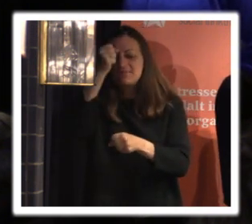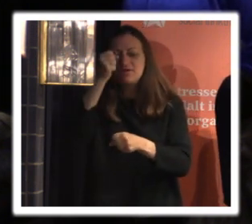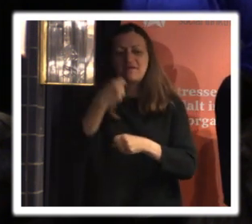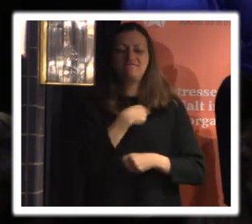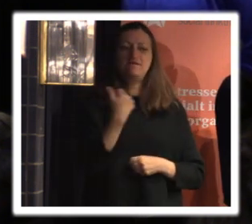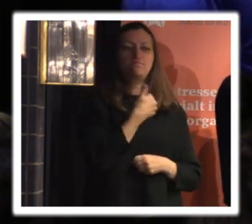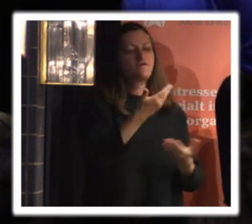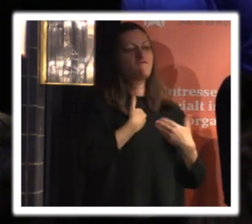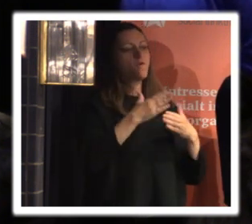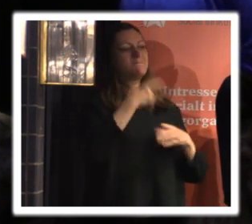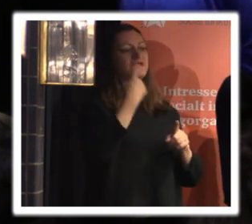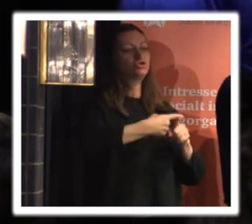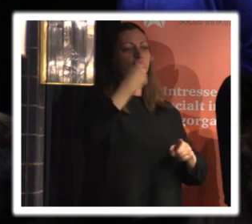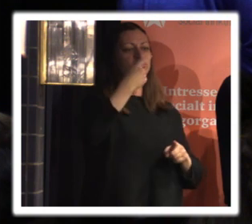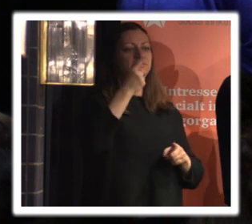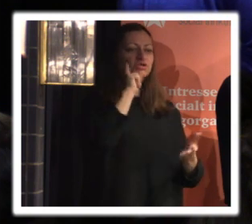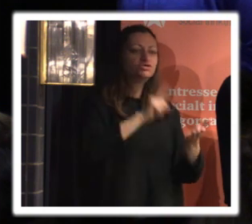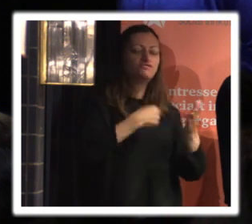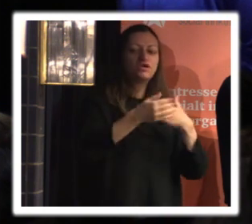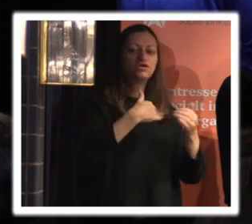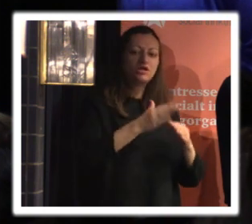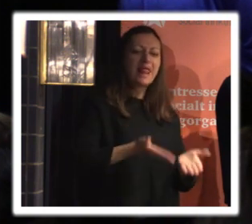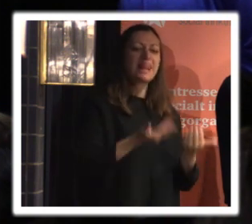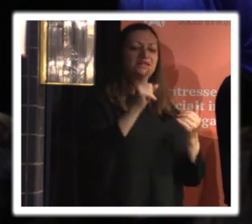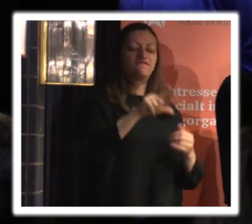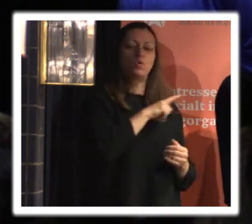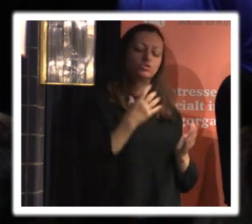förtydliganden för att göra det lättare för oss att hitta rätt ram